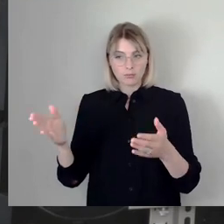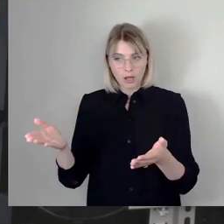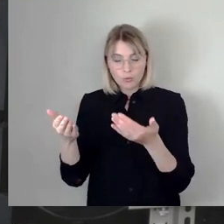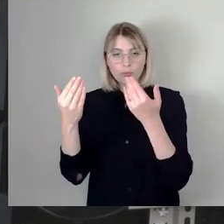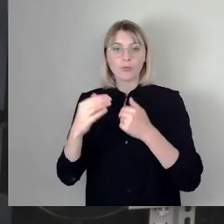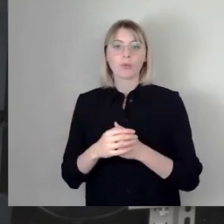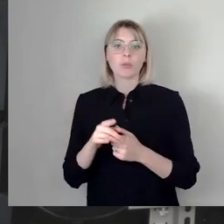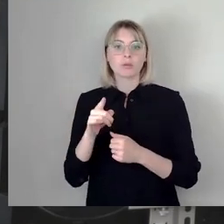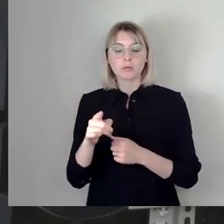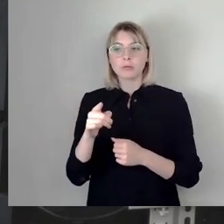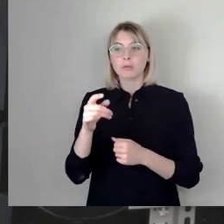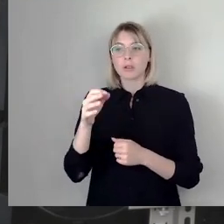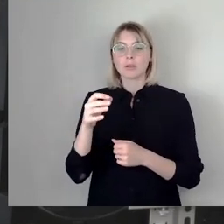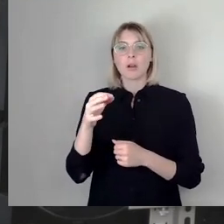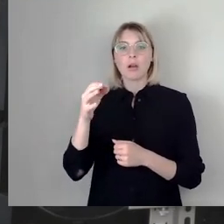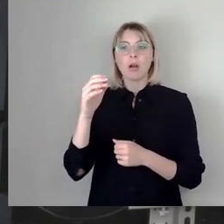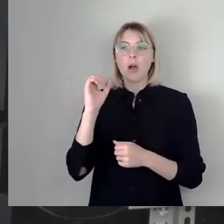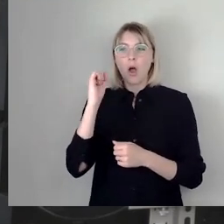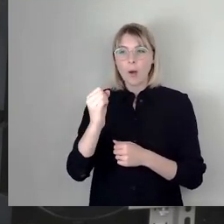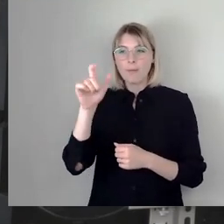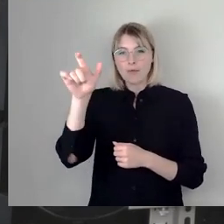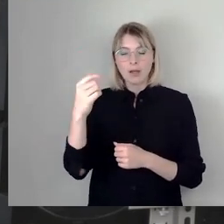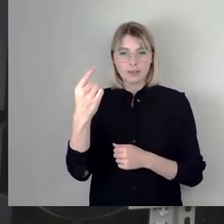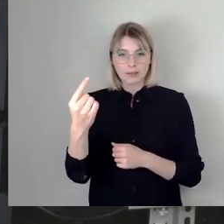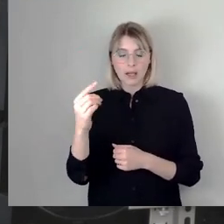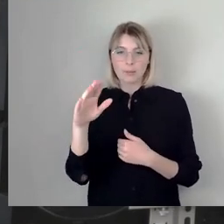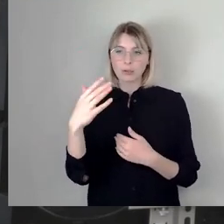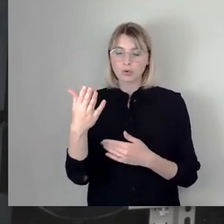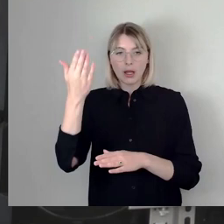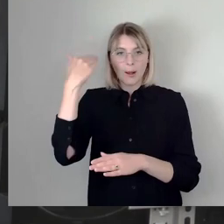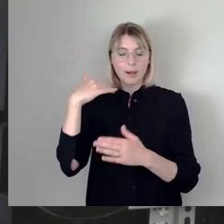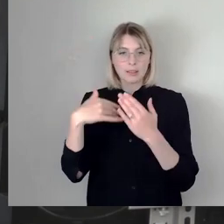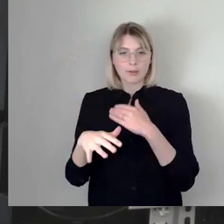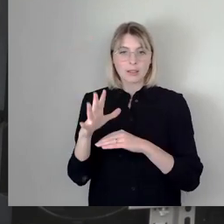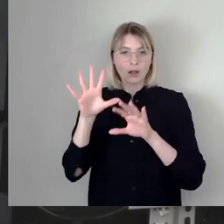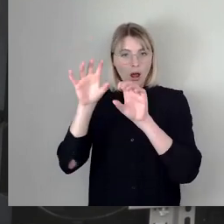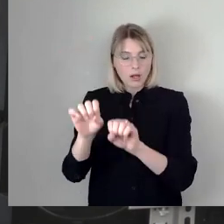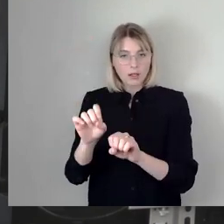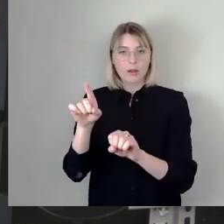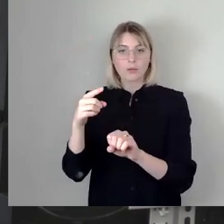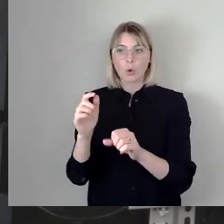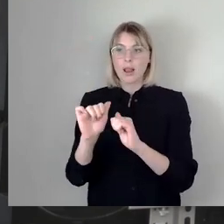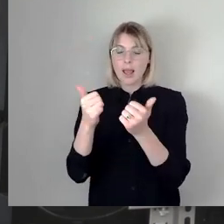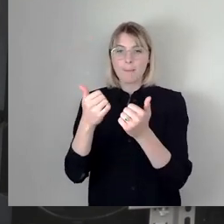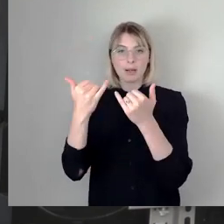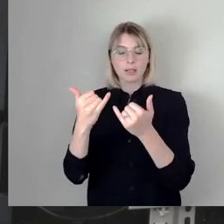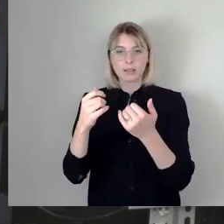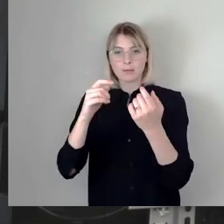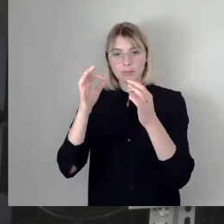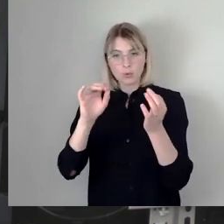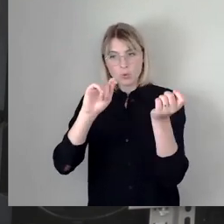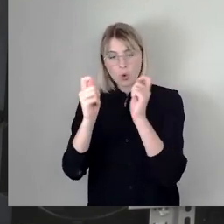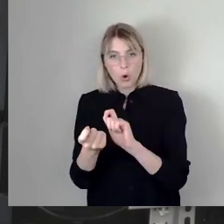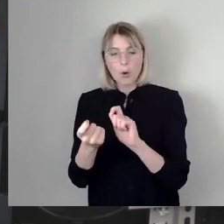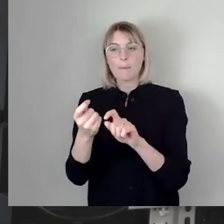Opfer, habe nach dem Angriff, der sein Leben so komplett verändert habe, eigentlich einen gesellschaftlichen Aufschrei erwartet.